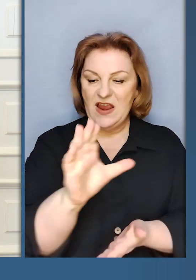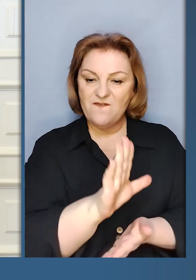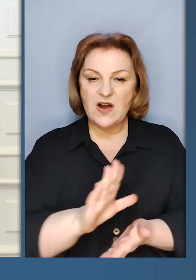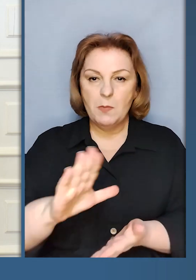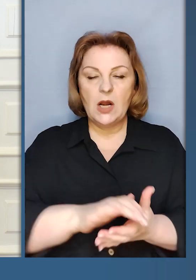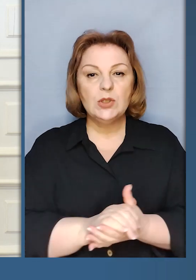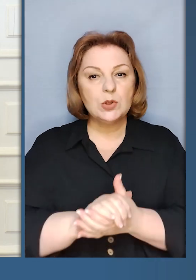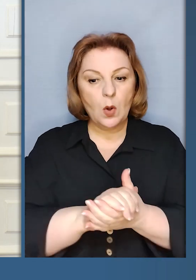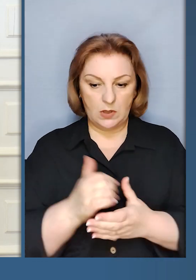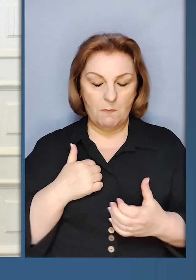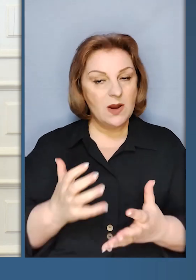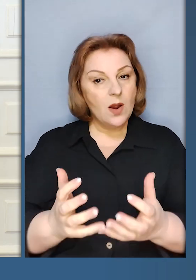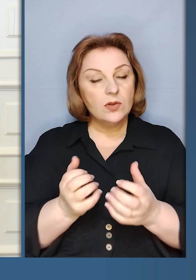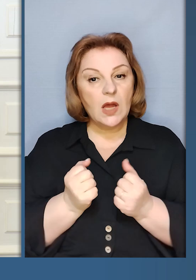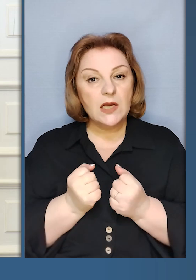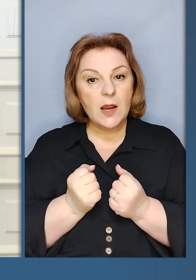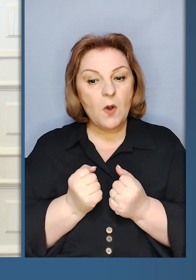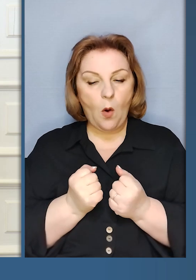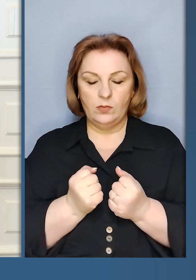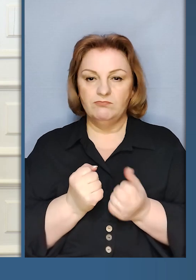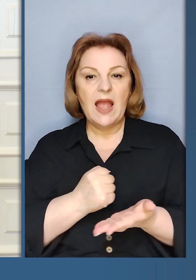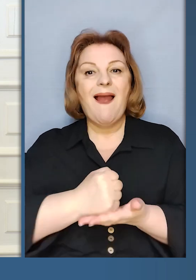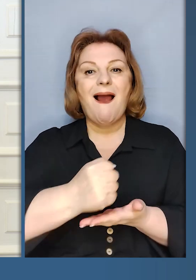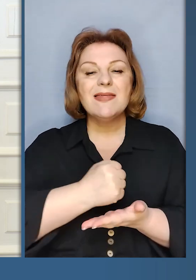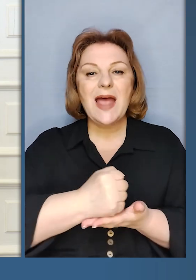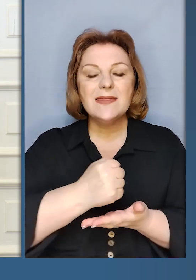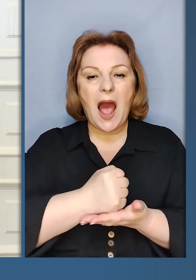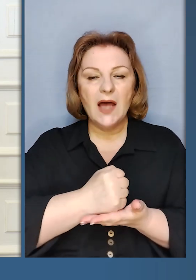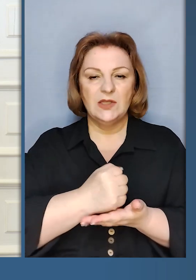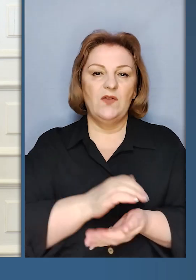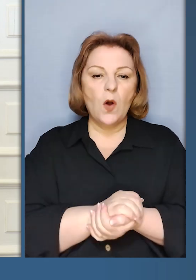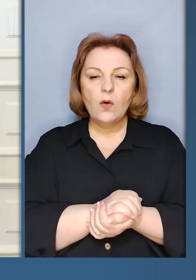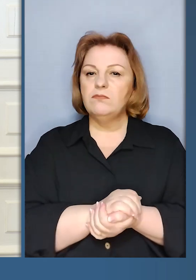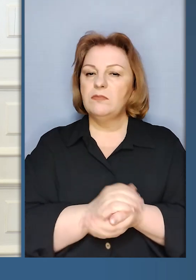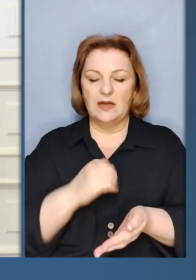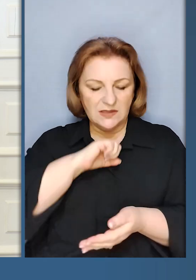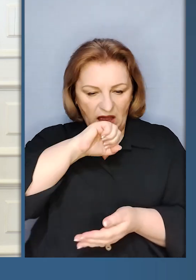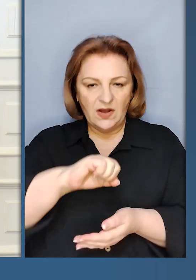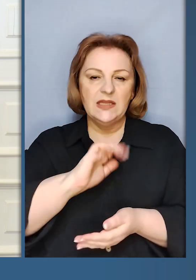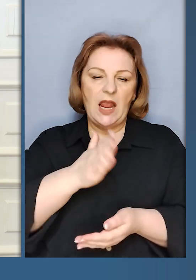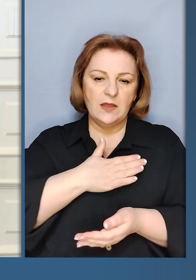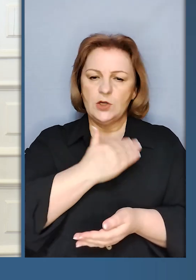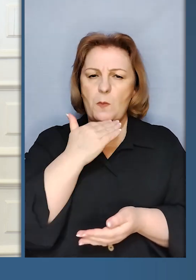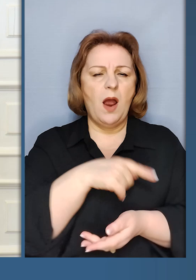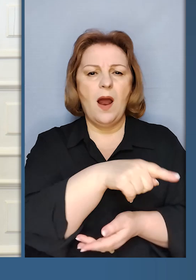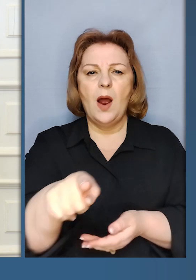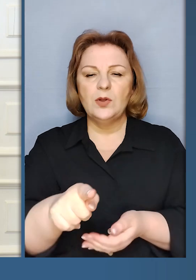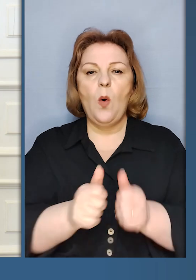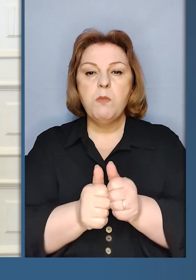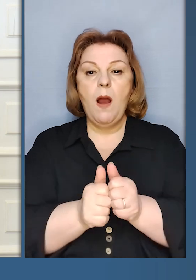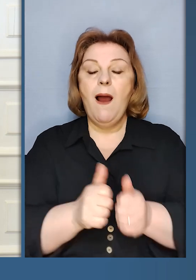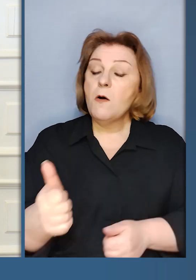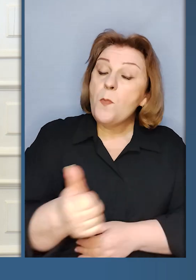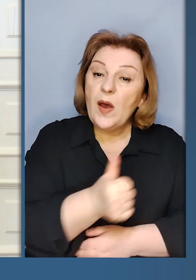Європейського Союзу. Ми отримали кандидатство завдяки нашим багатьом партнерам, але передусім